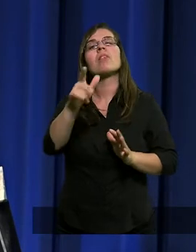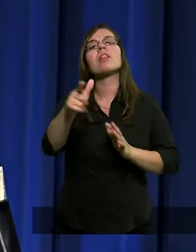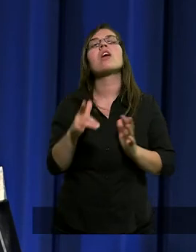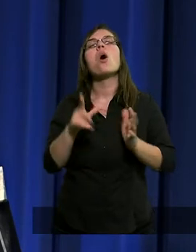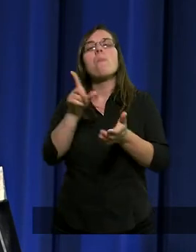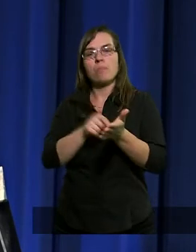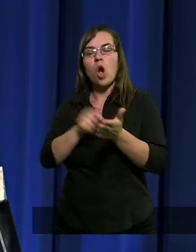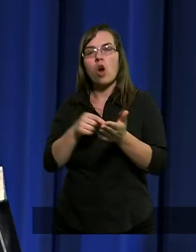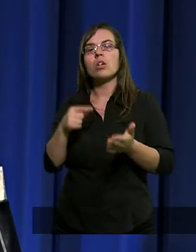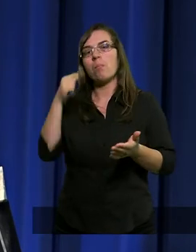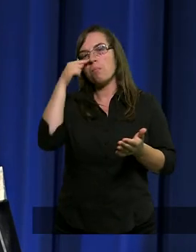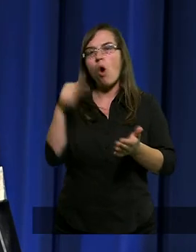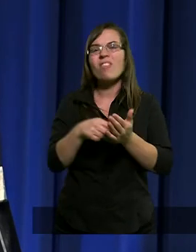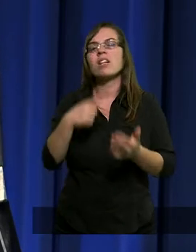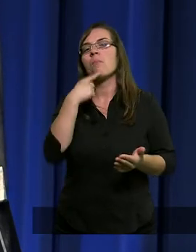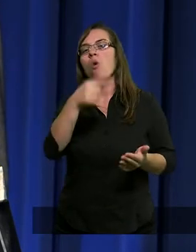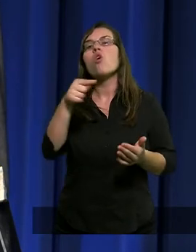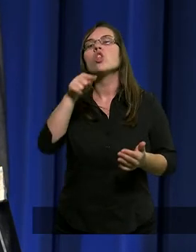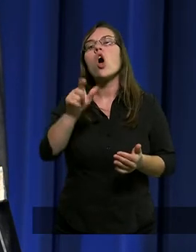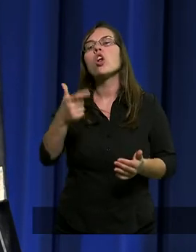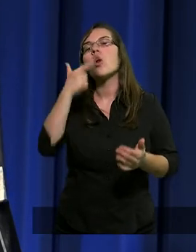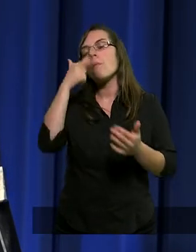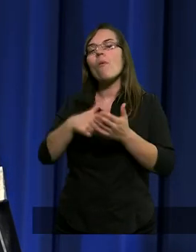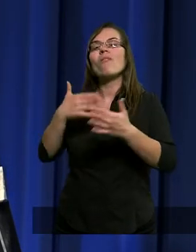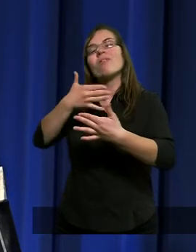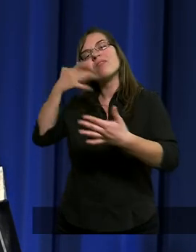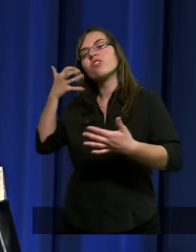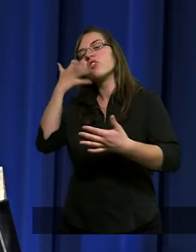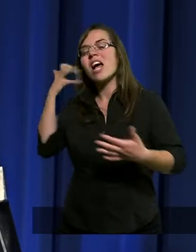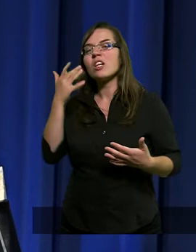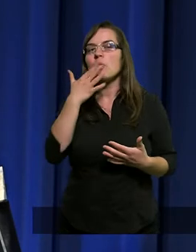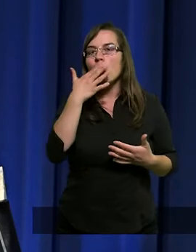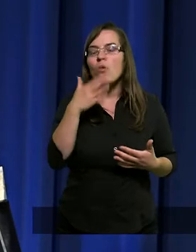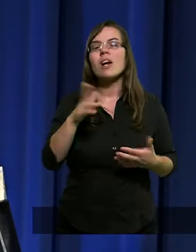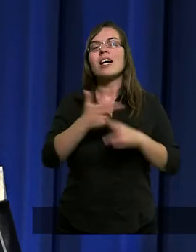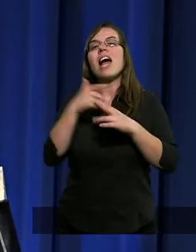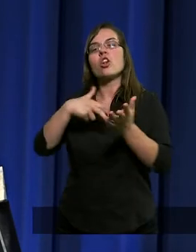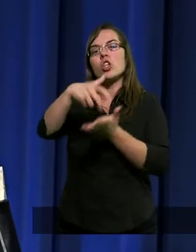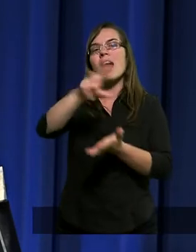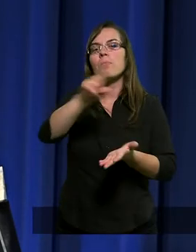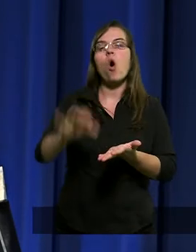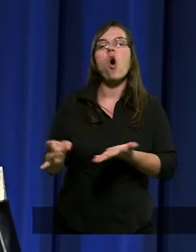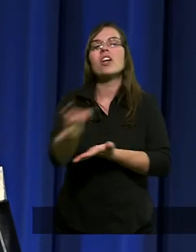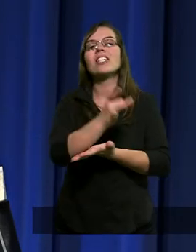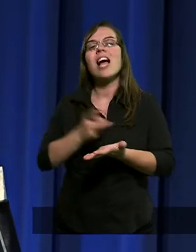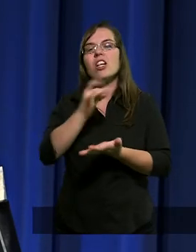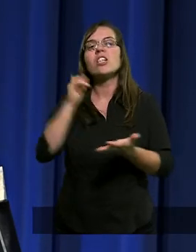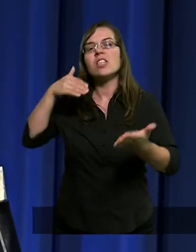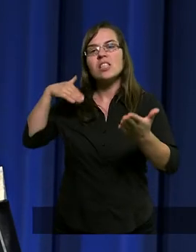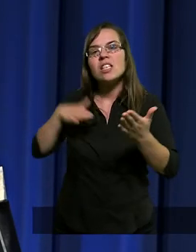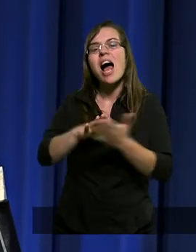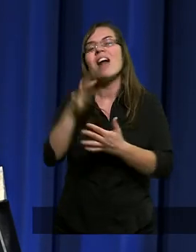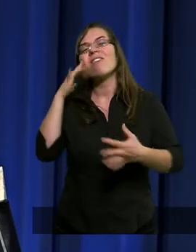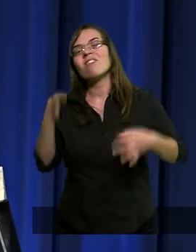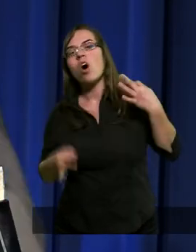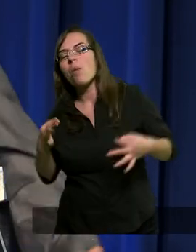Piotr wtedy powinien powiedzieć to, co powiedział kiedyś, gdy szedł po jeziorze i zaczął